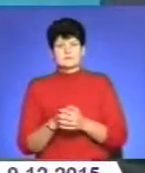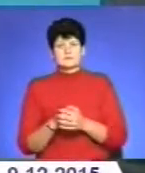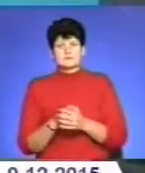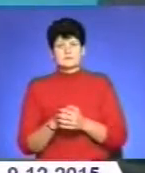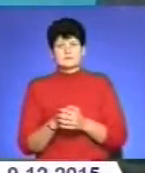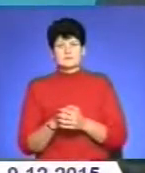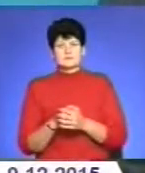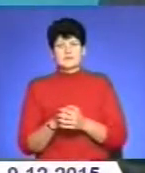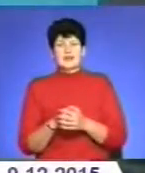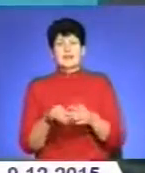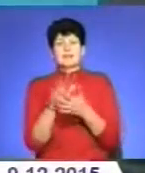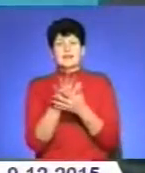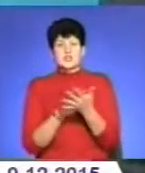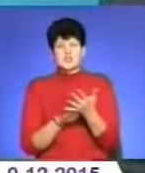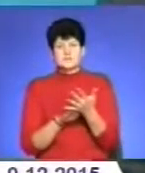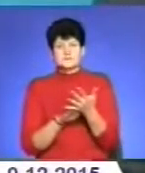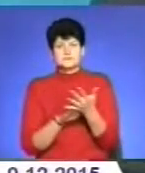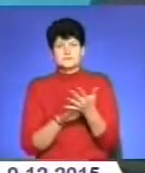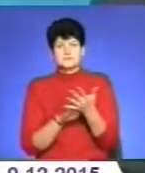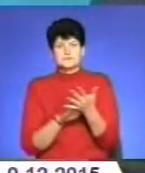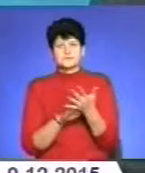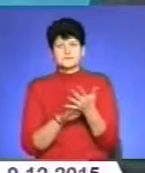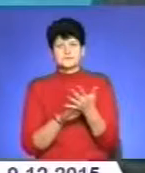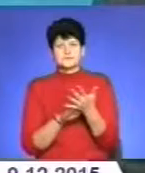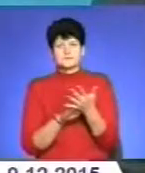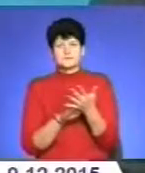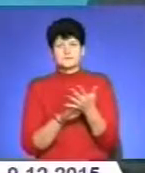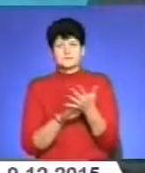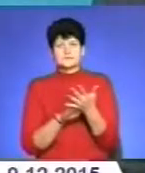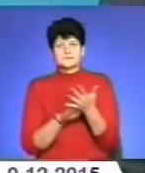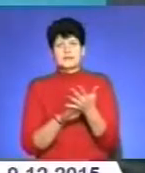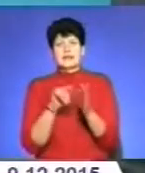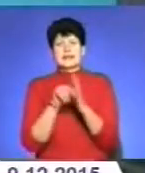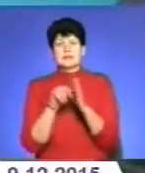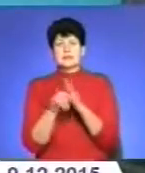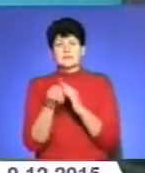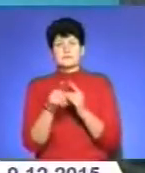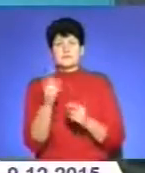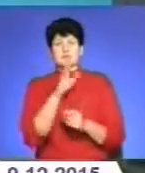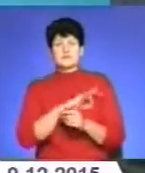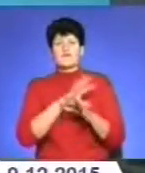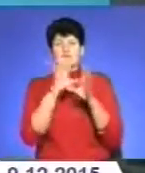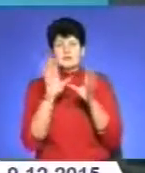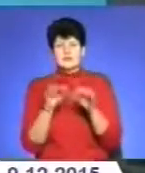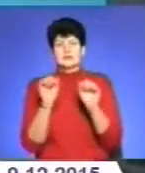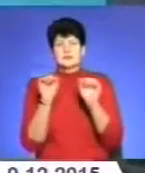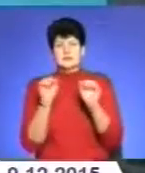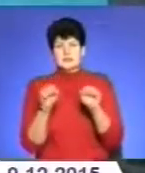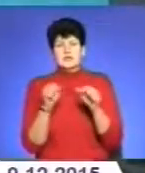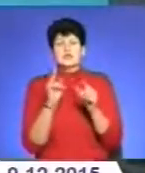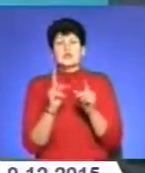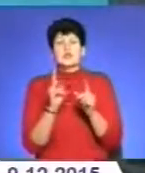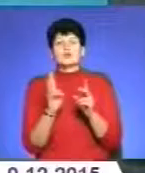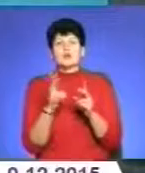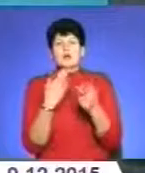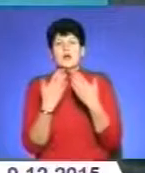І далі, ми підтримемо все мери, о которых говорили,